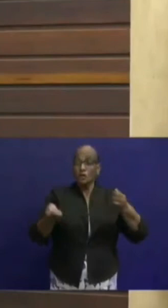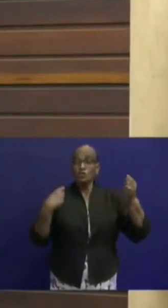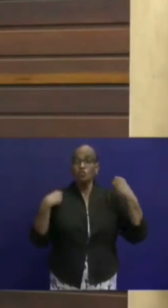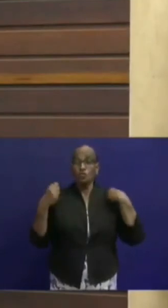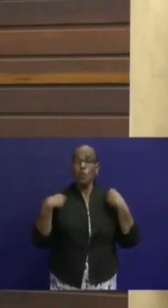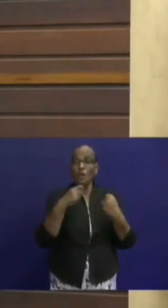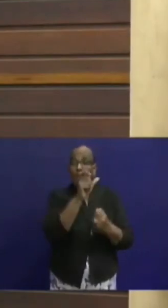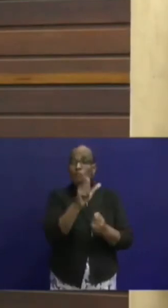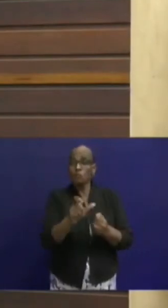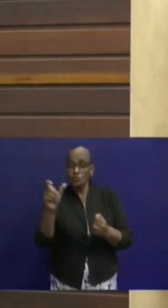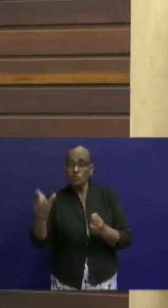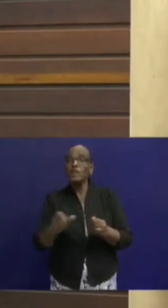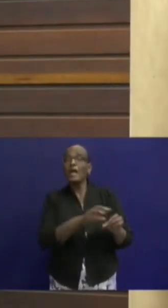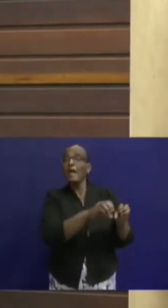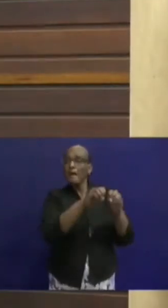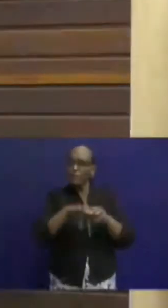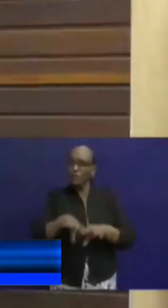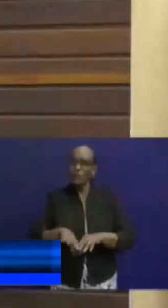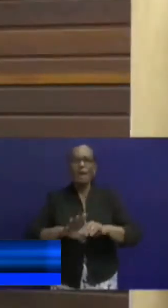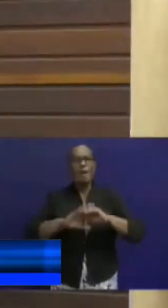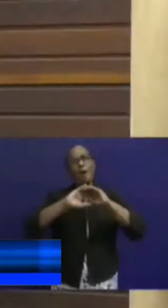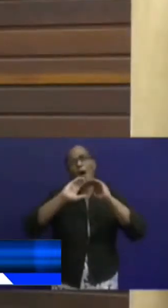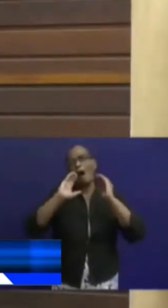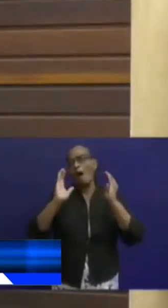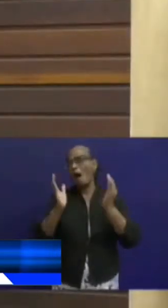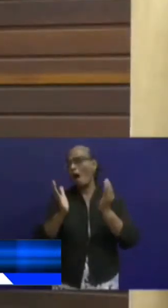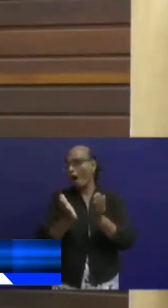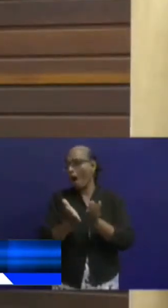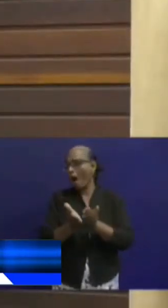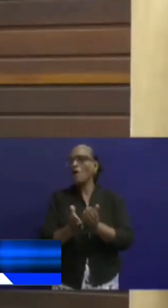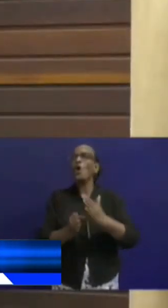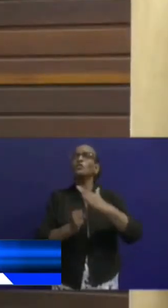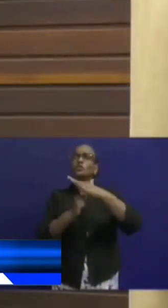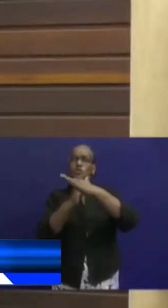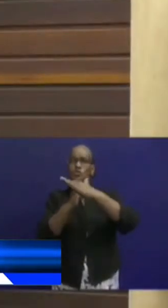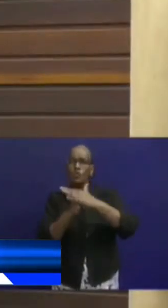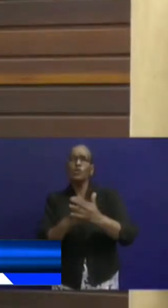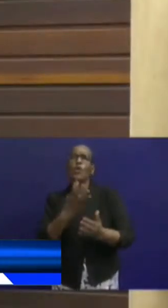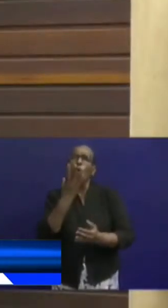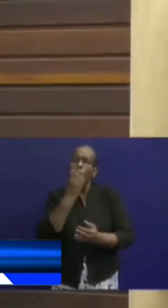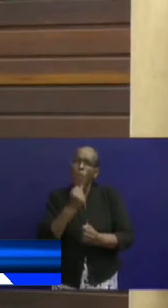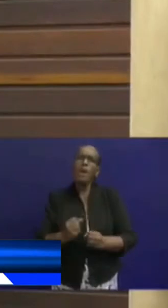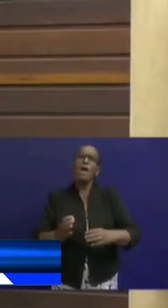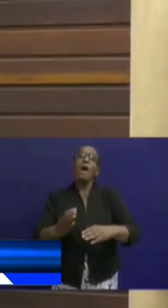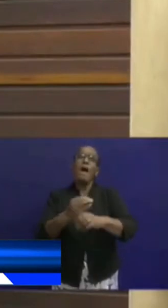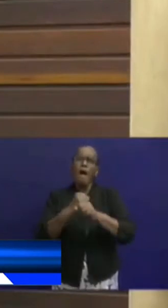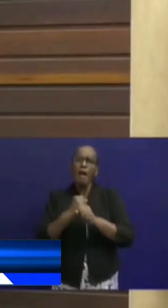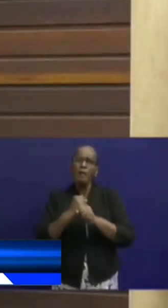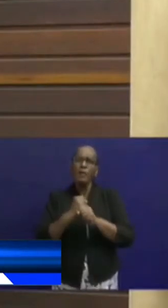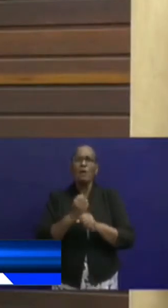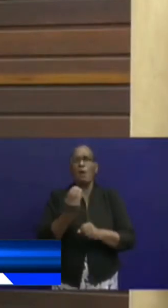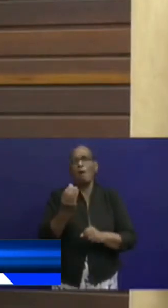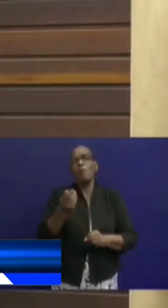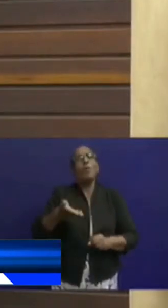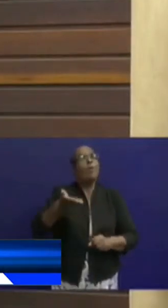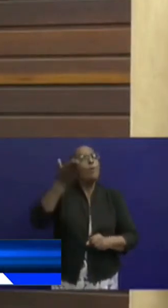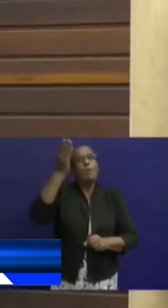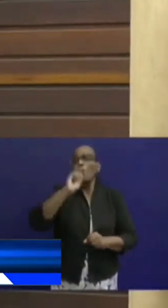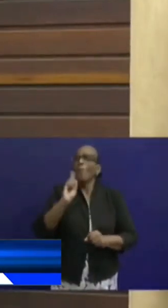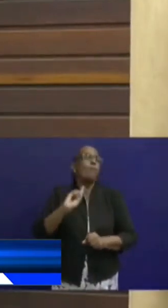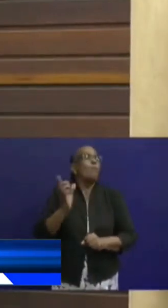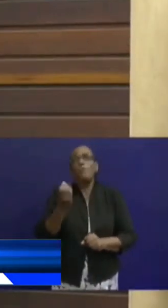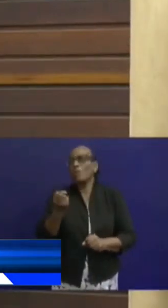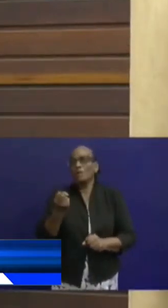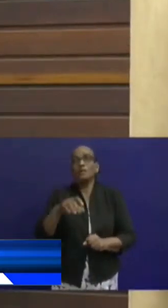en importeurs hebben alle medewerking toegezegd, want niemand wil die hoge prijzen hanteren. We zitten in een